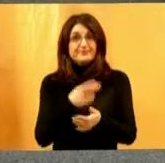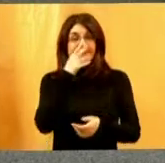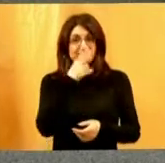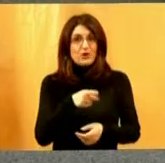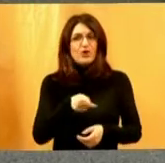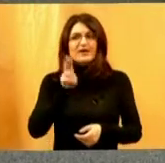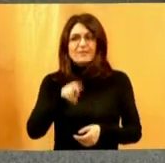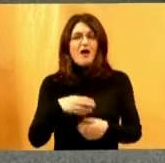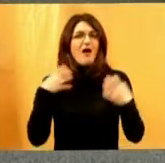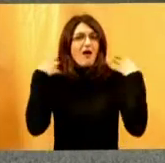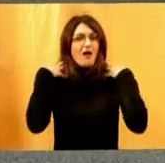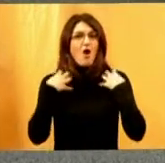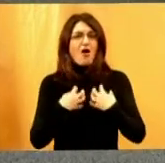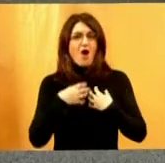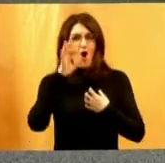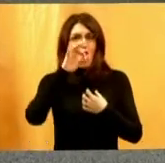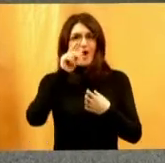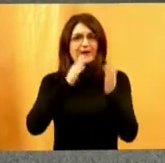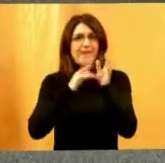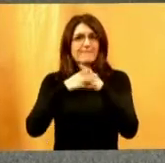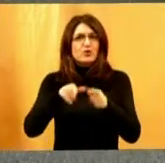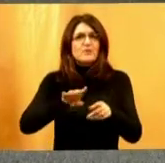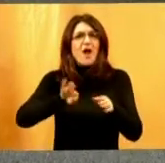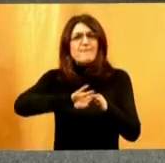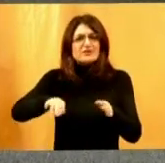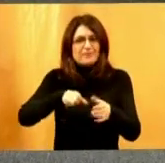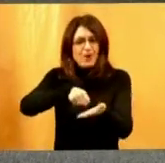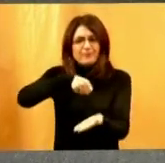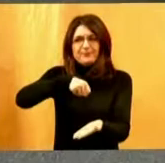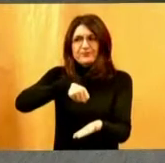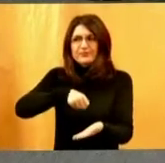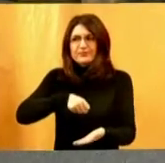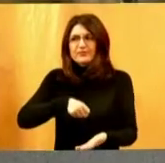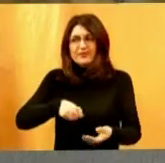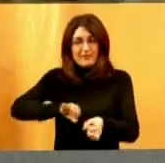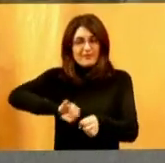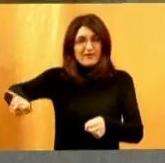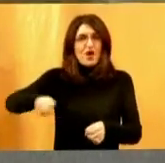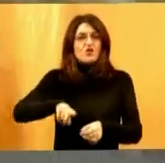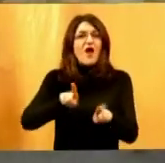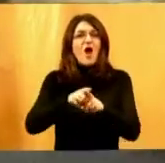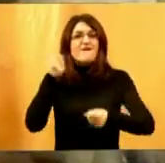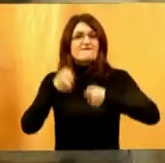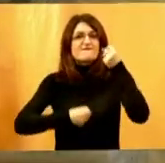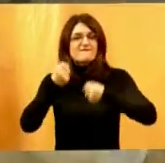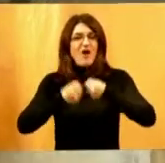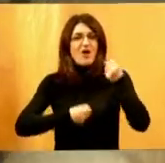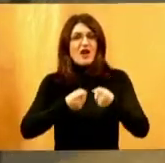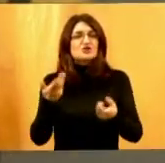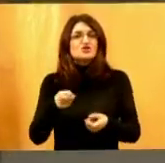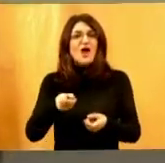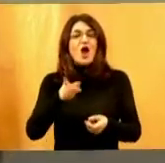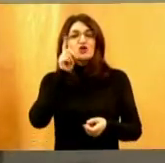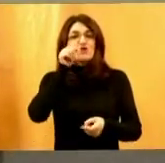Znači, on ima ormu. Na toj ormi ima jedno posebni držač. To je volan. To je volan. Što je volan u